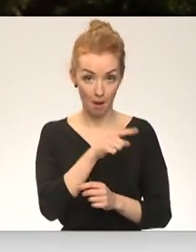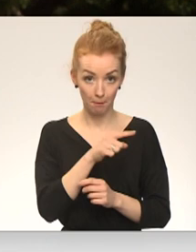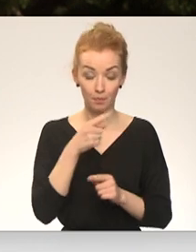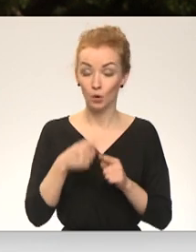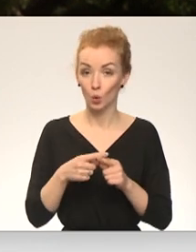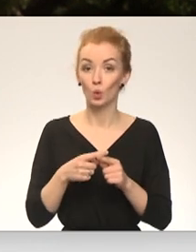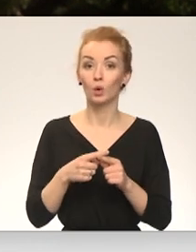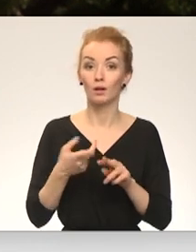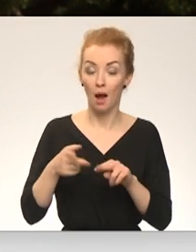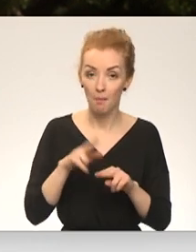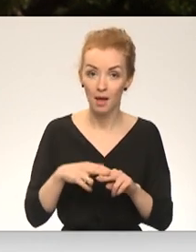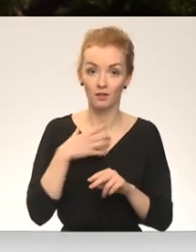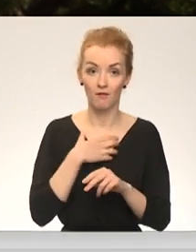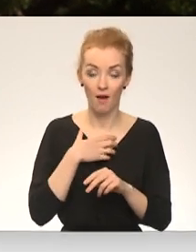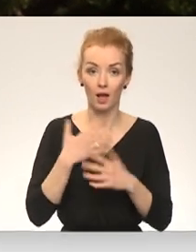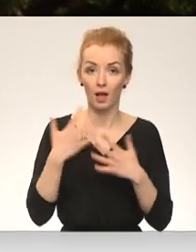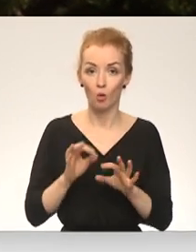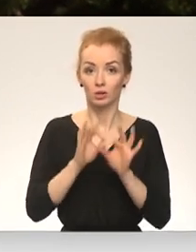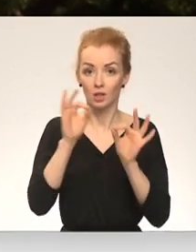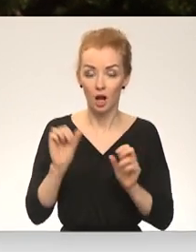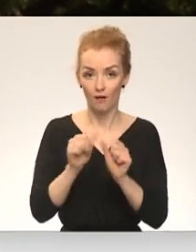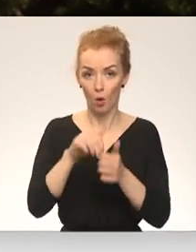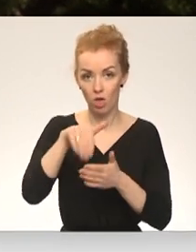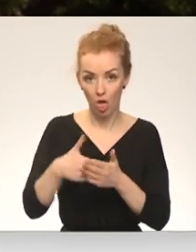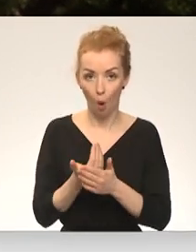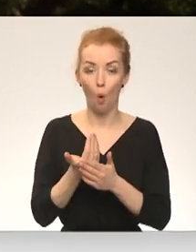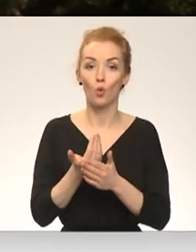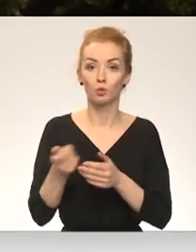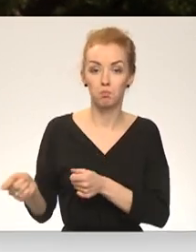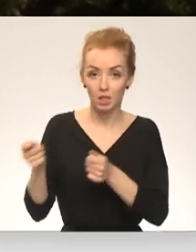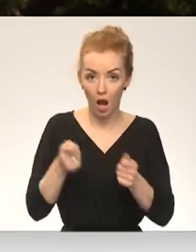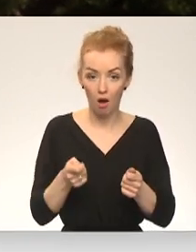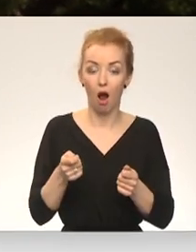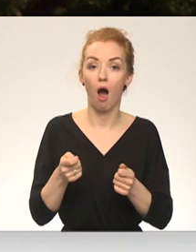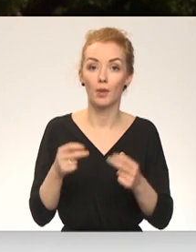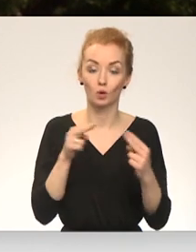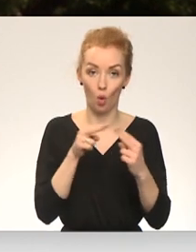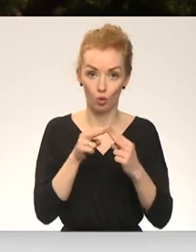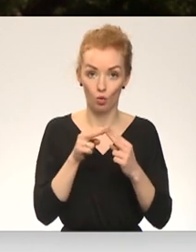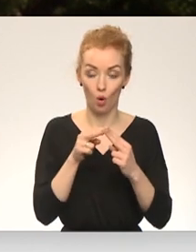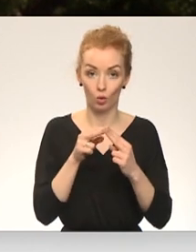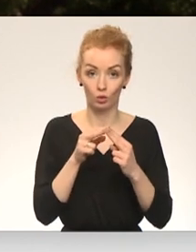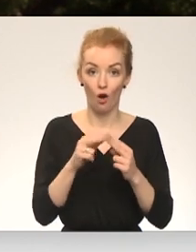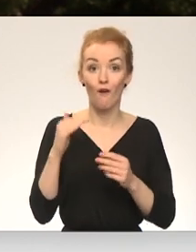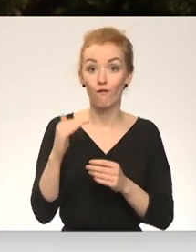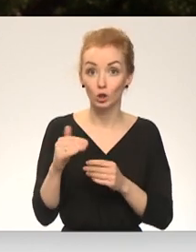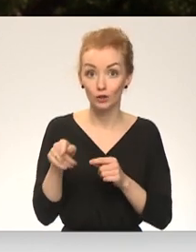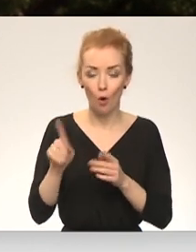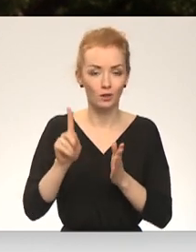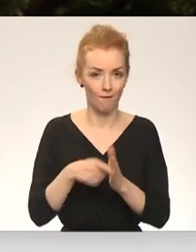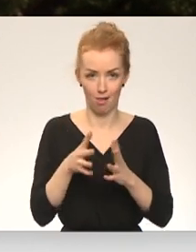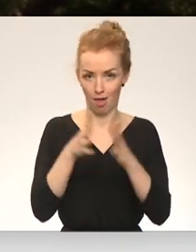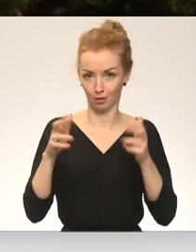atkal ir jādibina jauni logistikas ceļi, lai mēs šo izēvielu no turienas atvestu. Fosfors ar to ir vēl lielāks